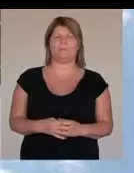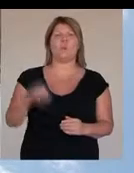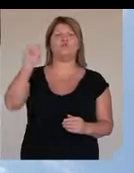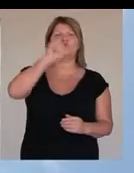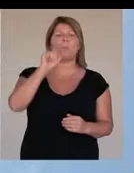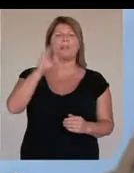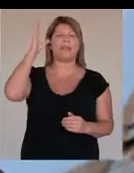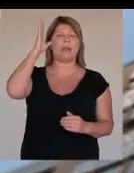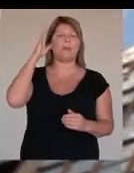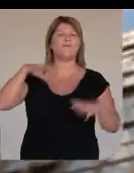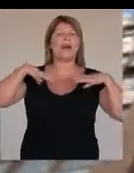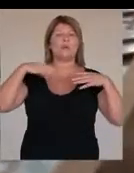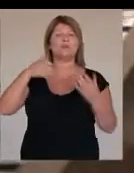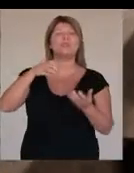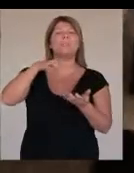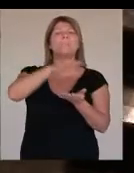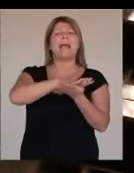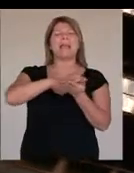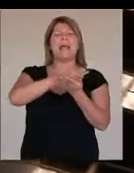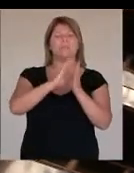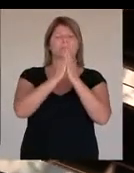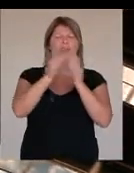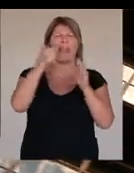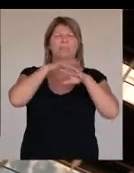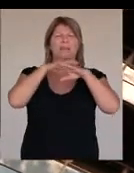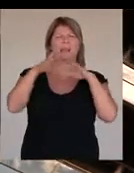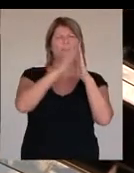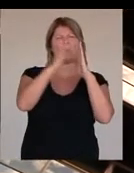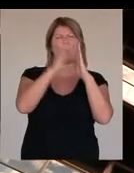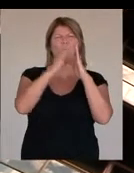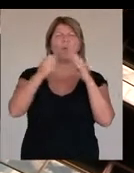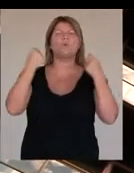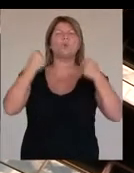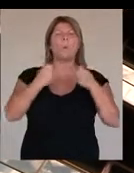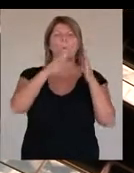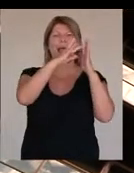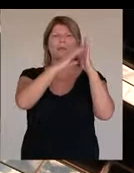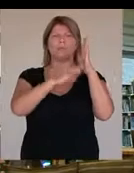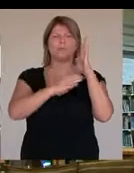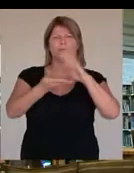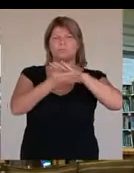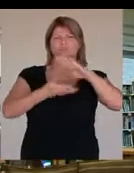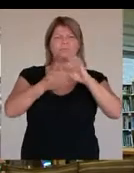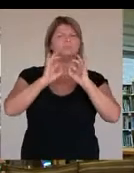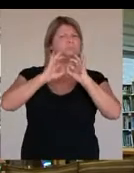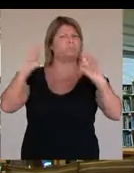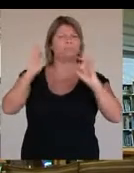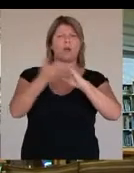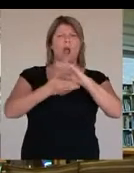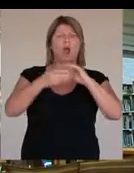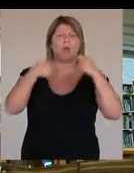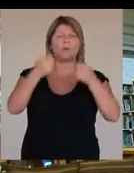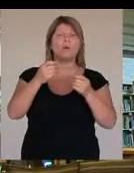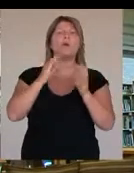A Somogyi Károly városi és megyei könyvtár könyvtár lassan egymilliós darab számot meghaladó dokumentumállománya kitűnő alapot nyújt a klasszikus